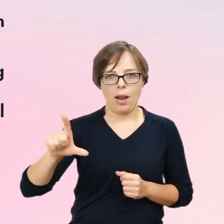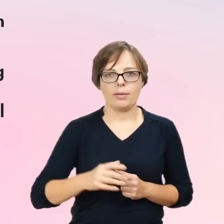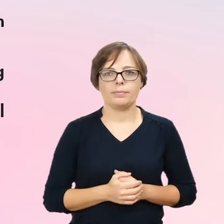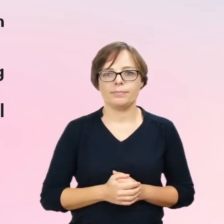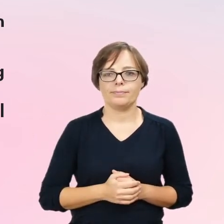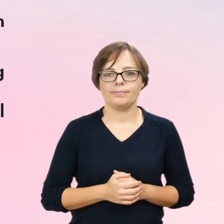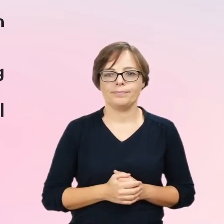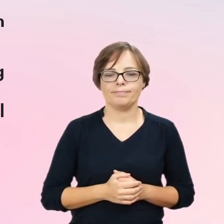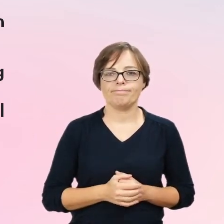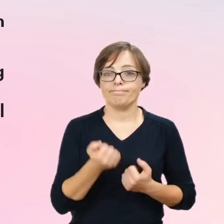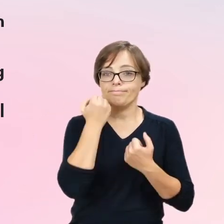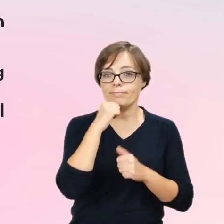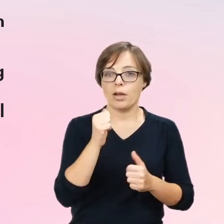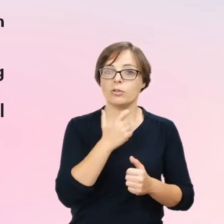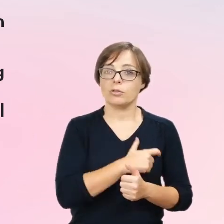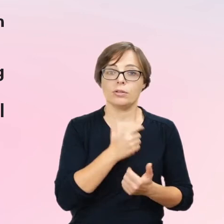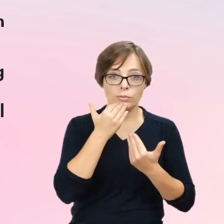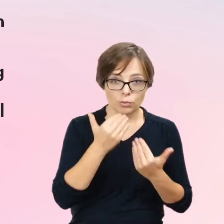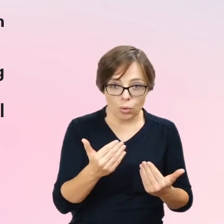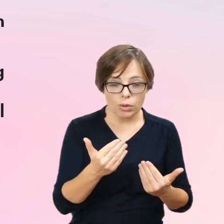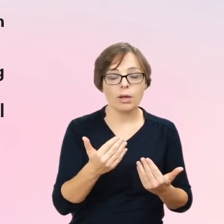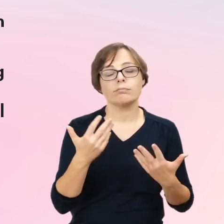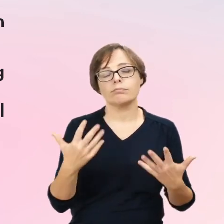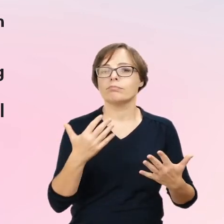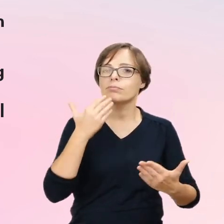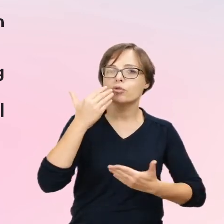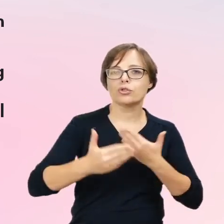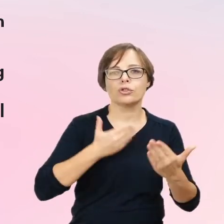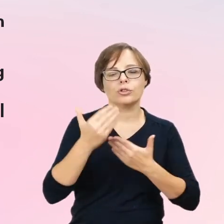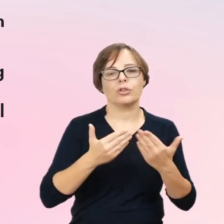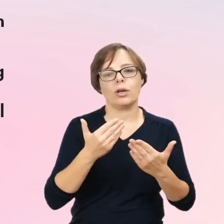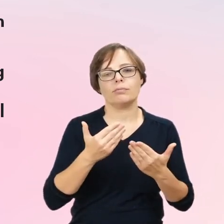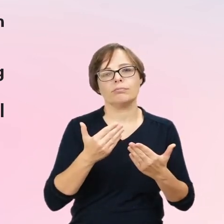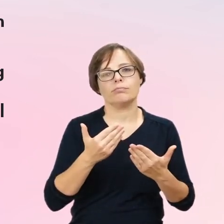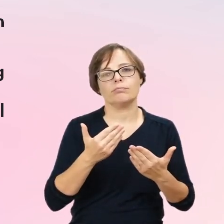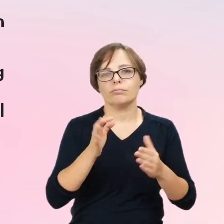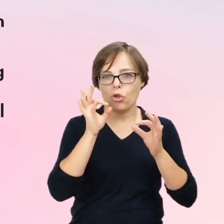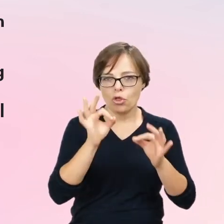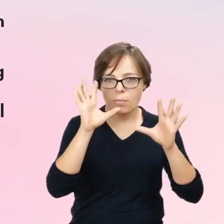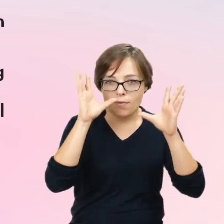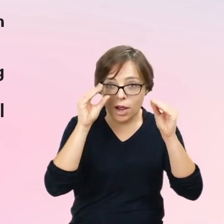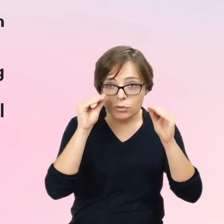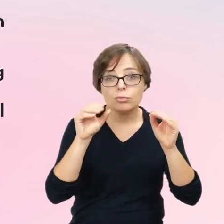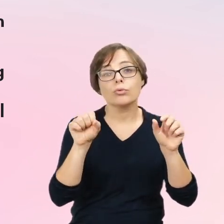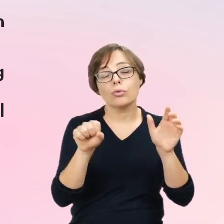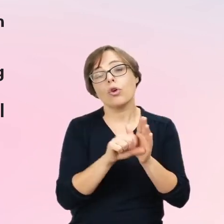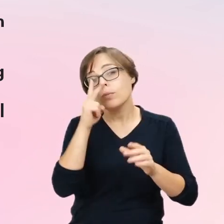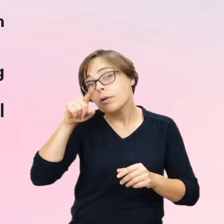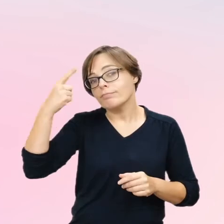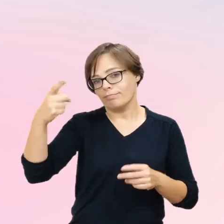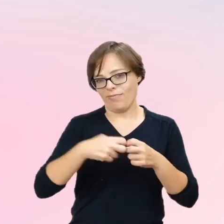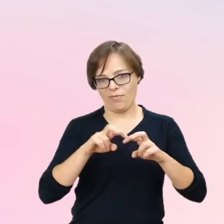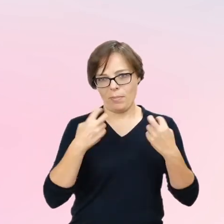Bardzo serdecznie dziękujemy, życzymy dobrego wieczoru i do zobaczenia na następnym